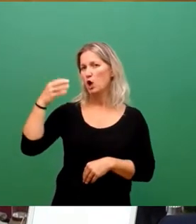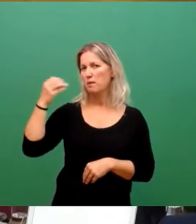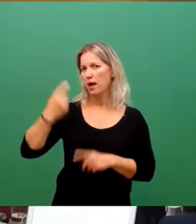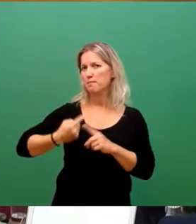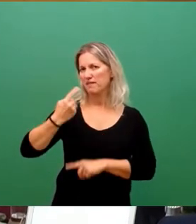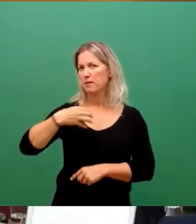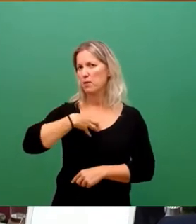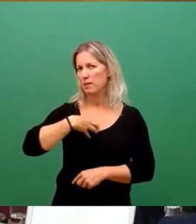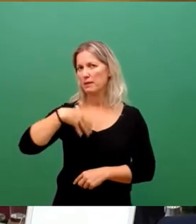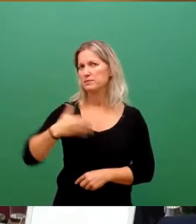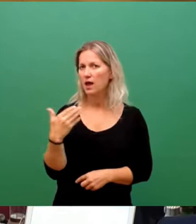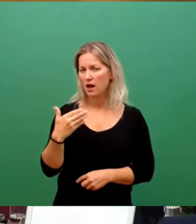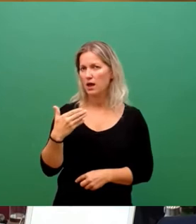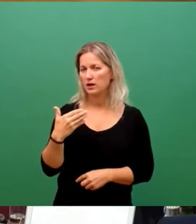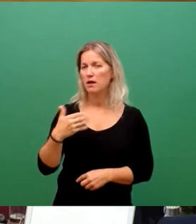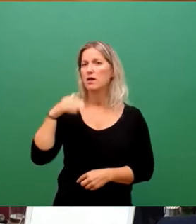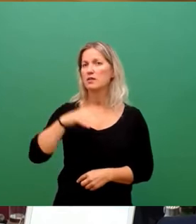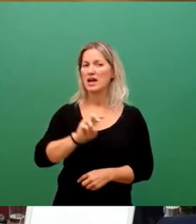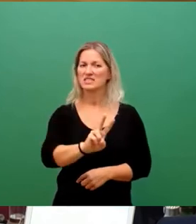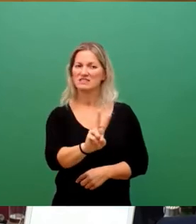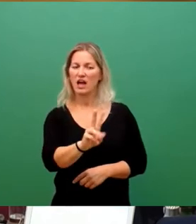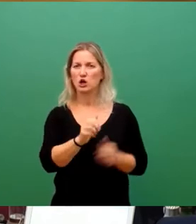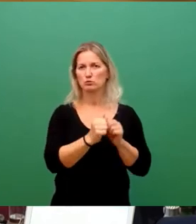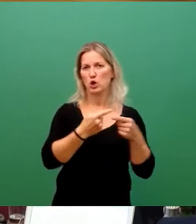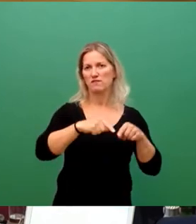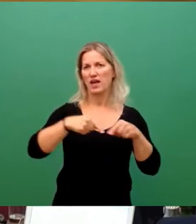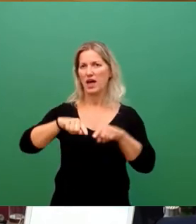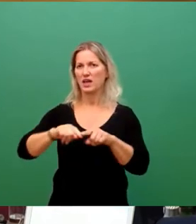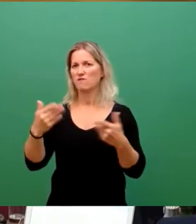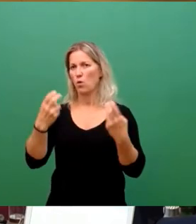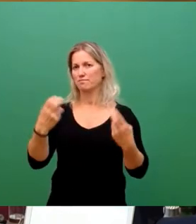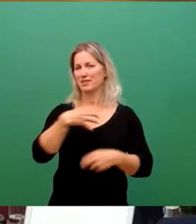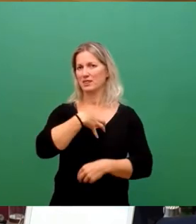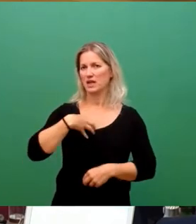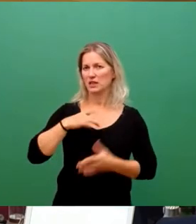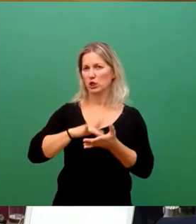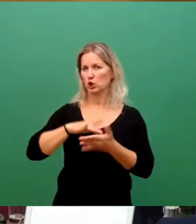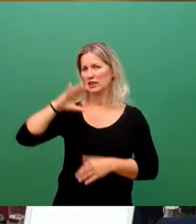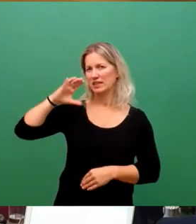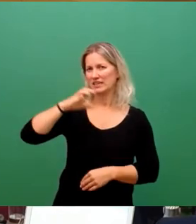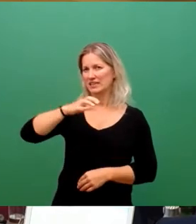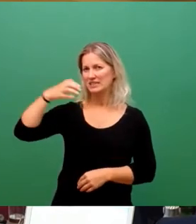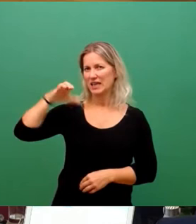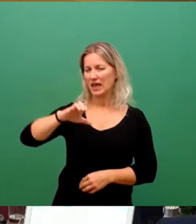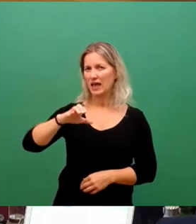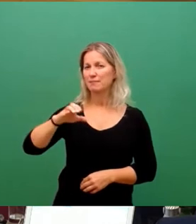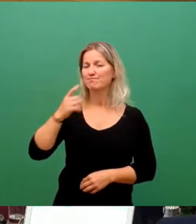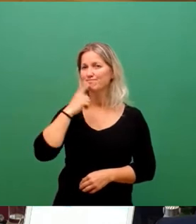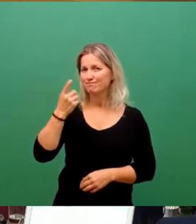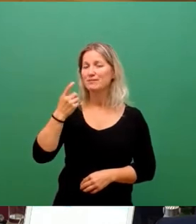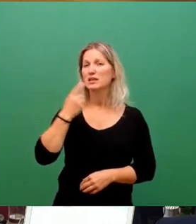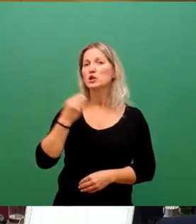mindestens zwei Sportvereinen in Dresden. Aufgrund der großen Sommerhitze ist ja das Granulat auf den